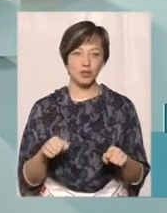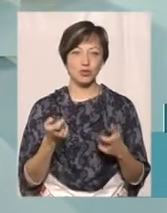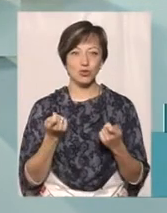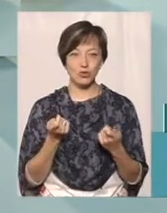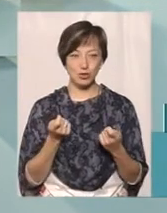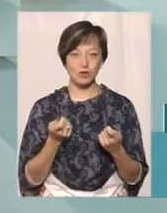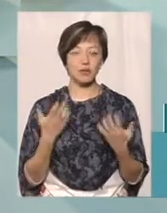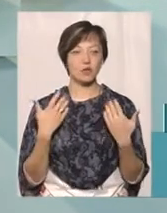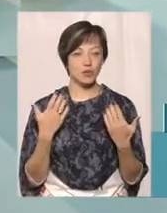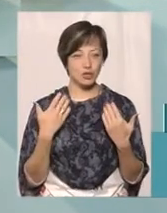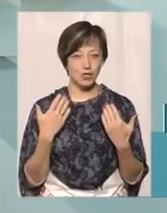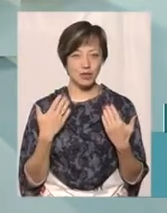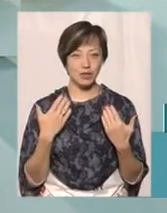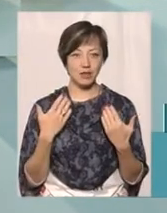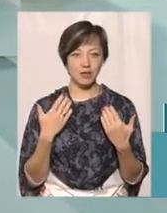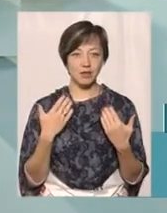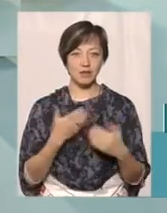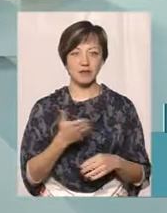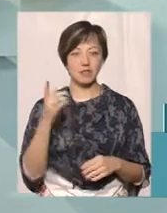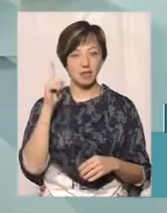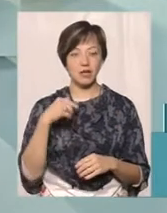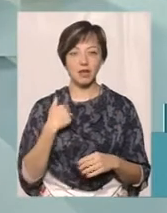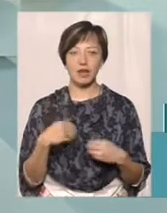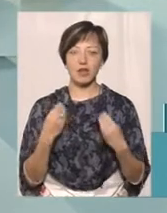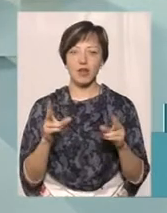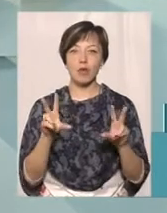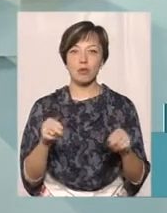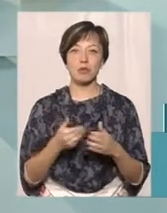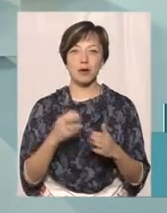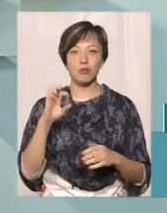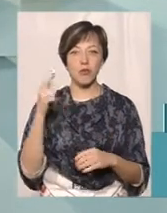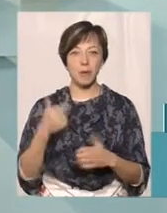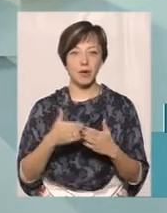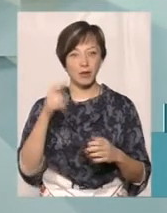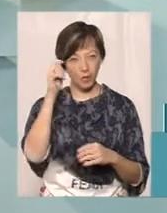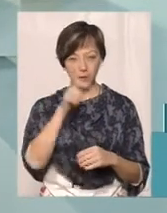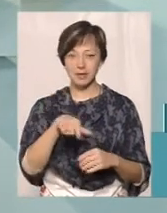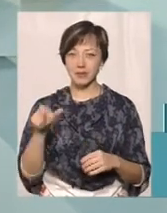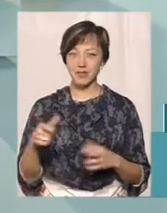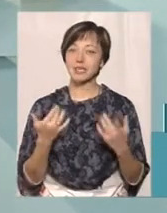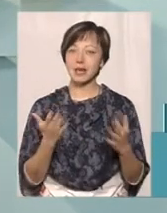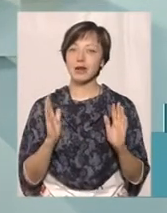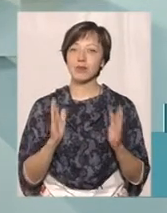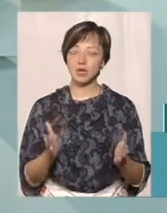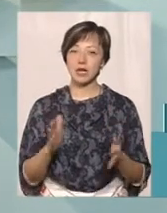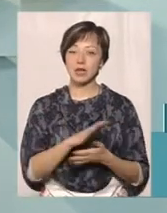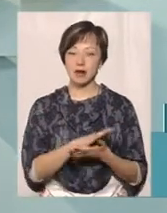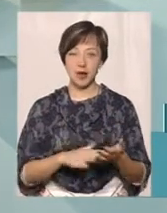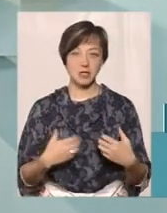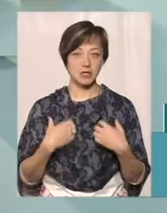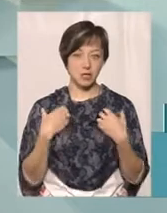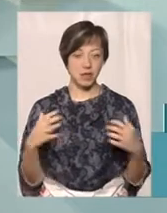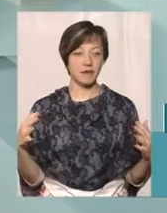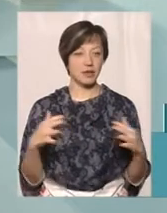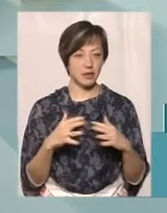чуть-чуть відпочиньте. Ви знаєте, я дала обітницю перед Богом, перед хлопцями. Скільки буде тривати та страшна